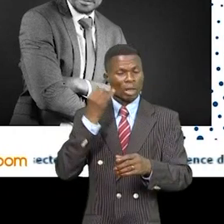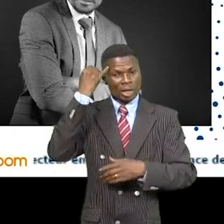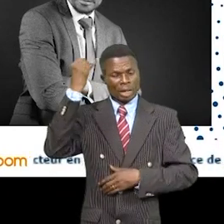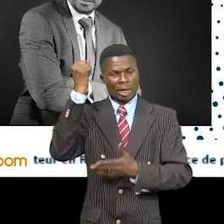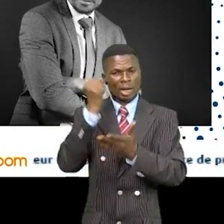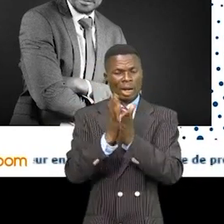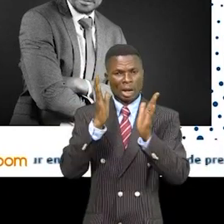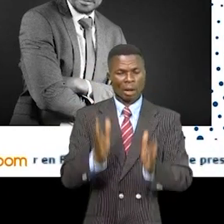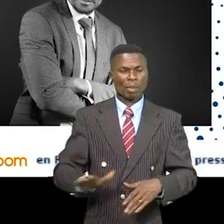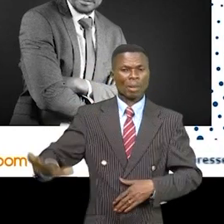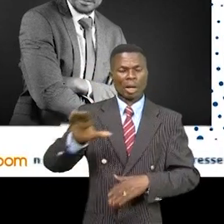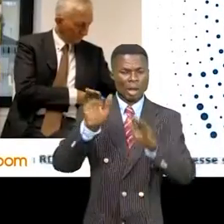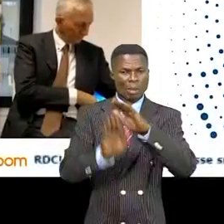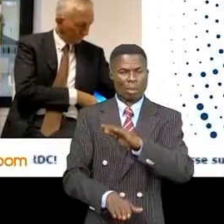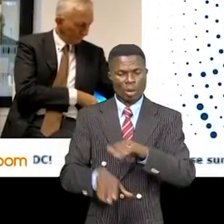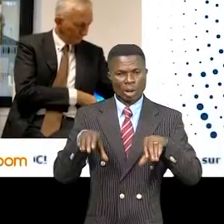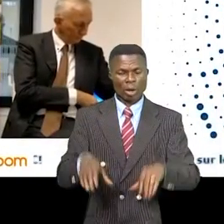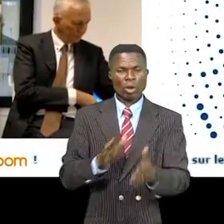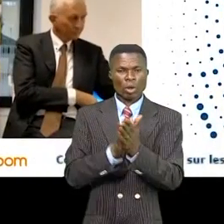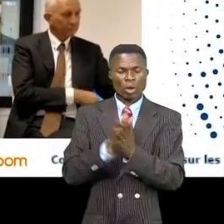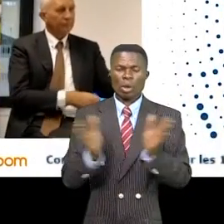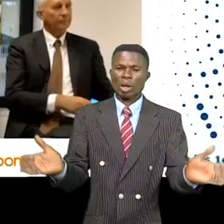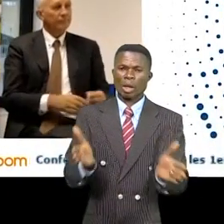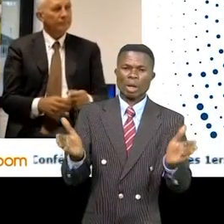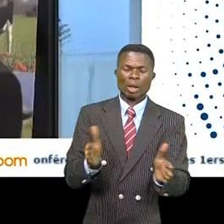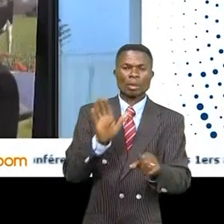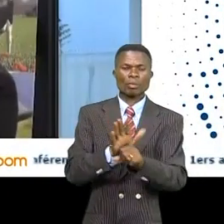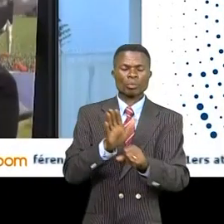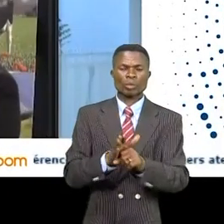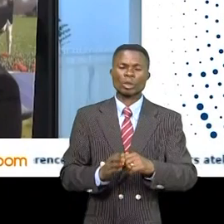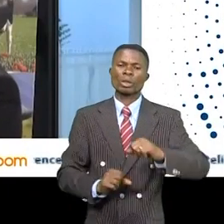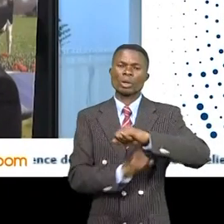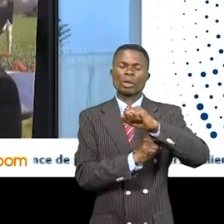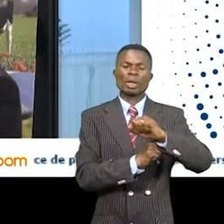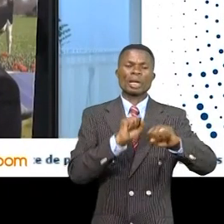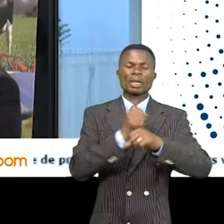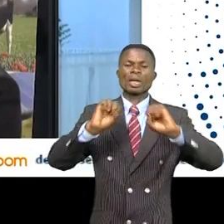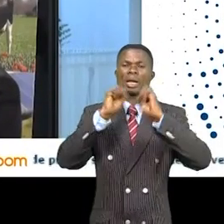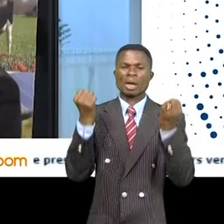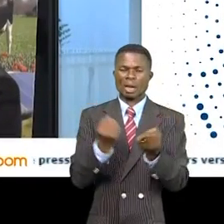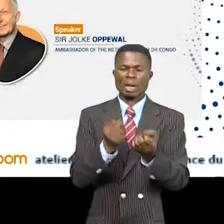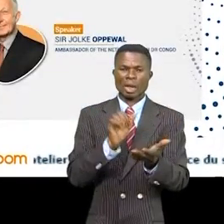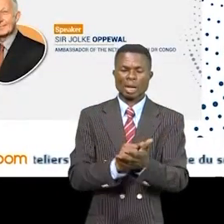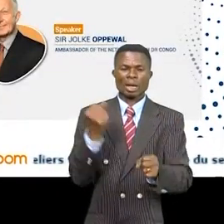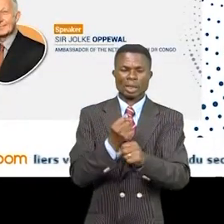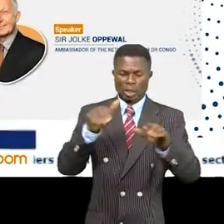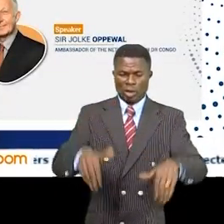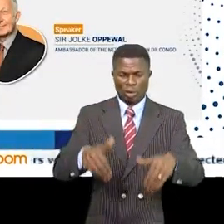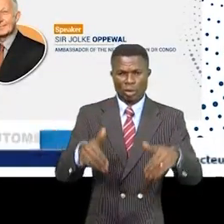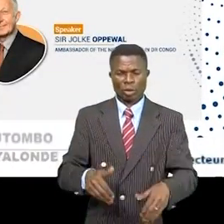l'ambassade des Pays-Bas à RDC souhaite également encourager l'entrepreneuriat féminin dans ces secteurs avicoles très